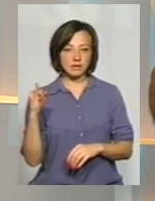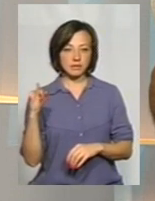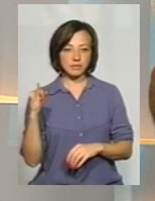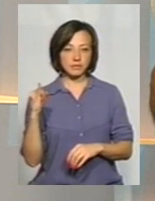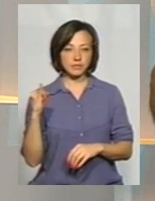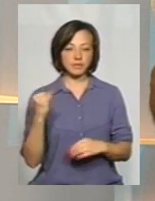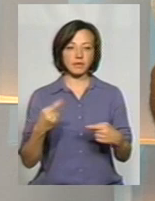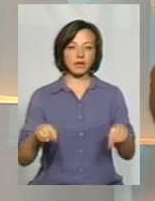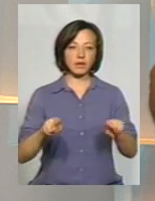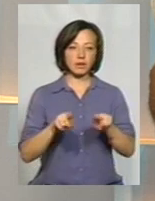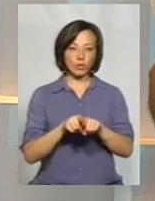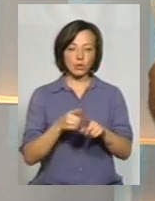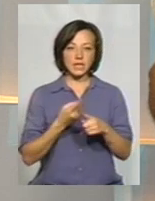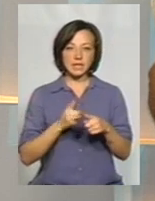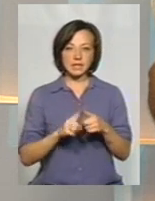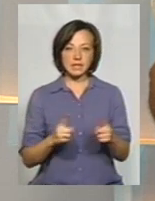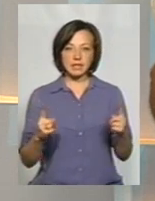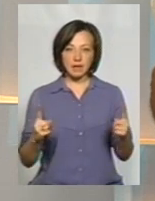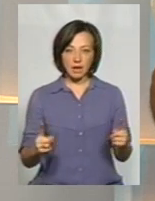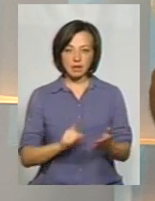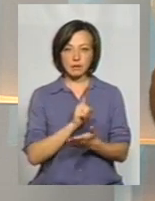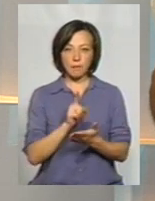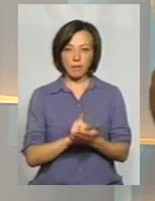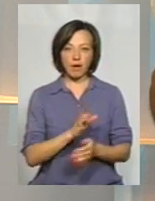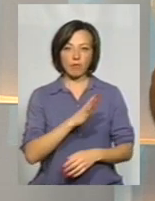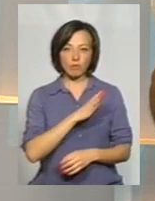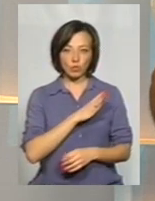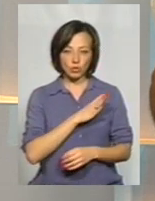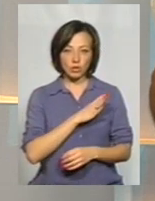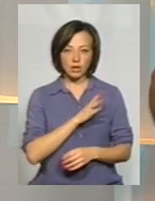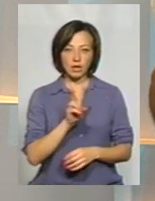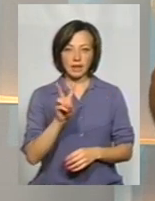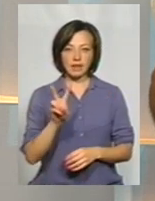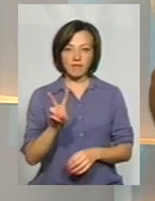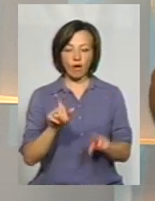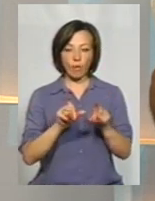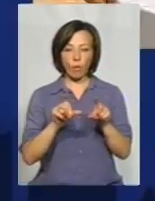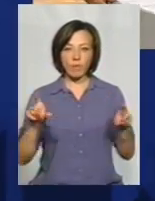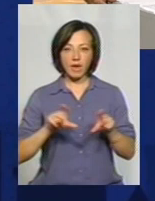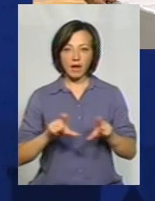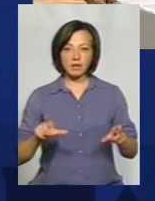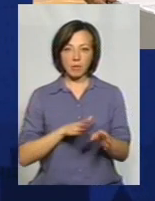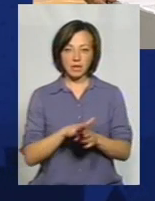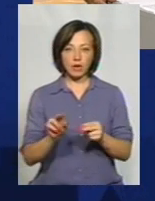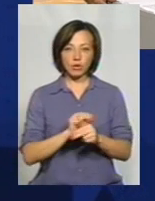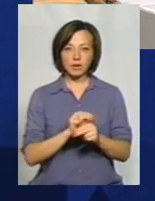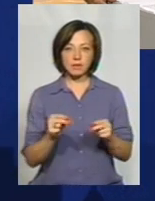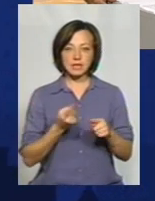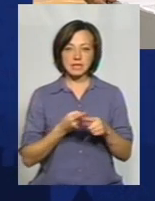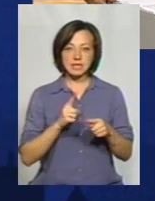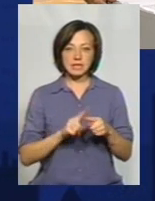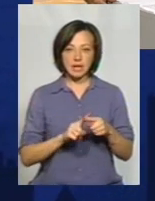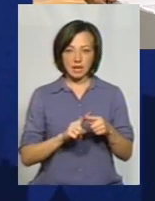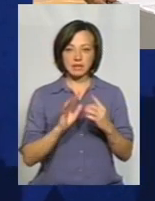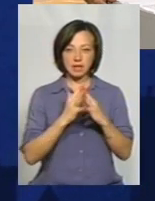А також на цій ділянці має ще бути два об'єкта капітального ремонту – це ЗМТ «Вісівці»